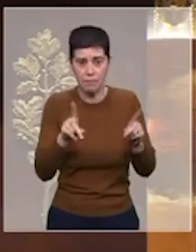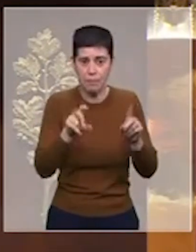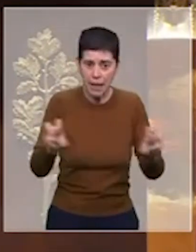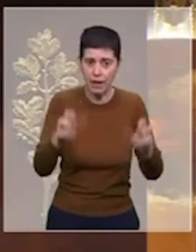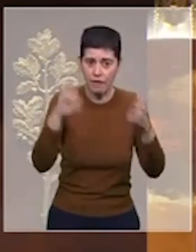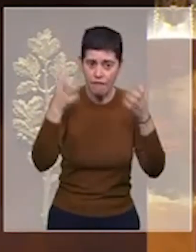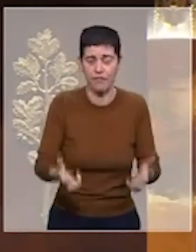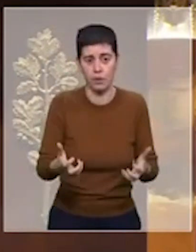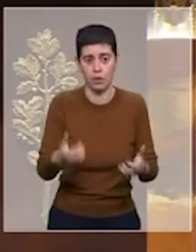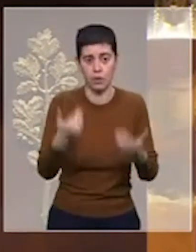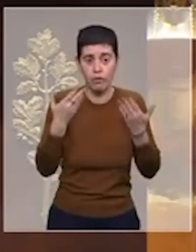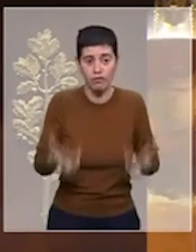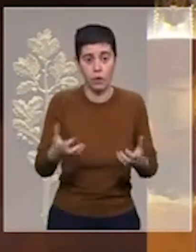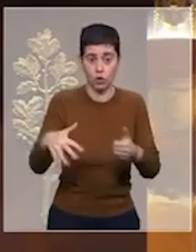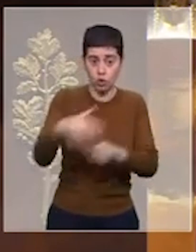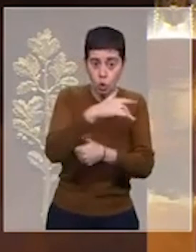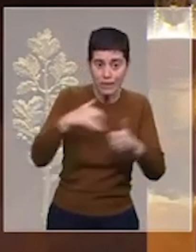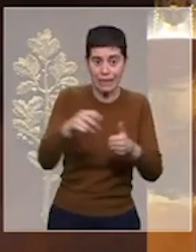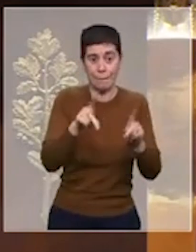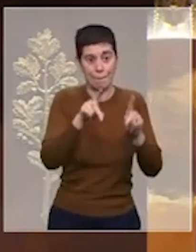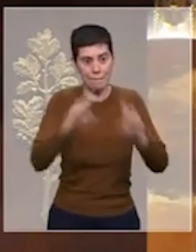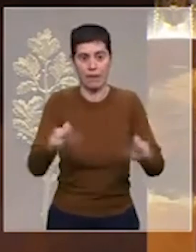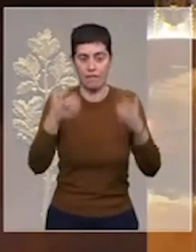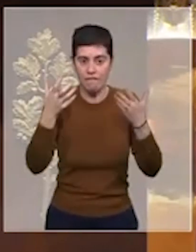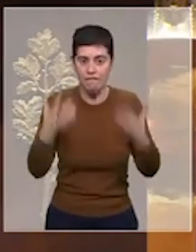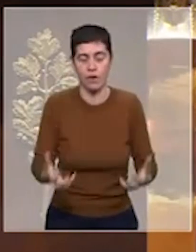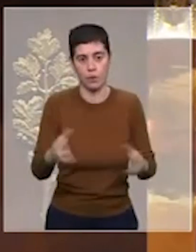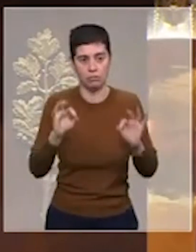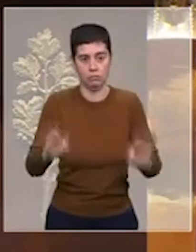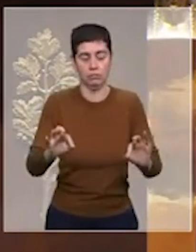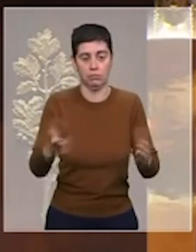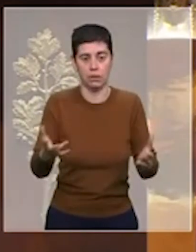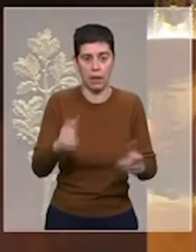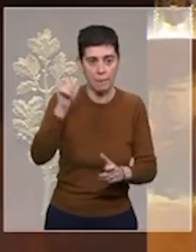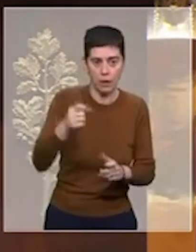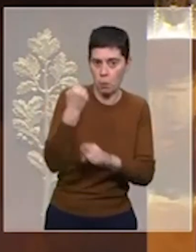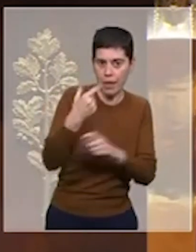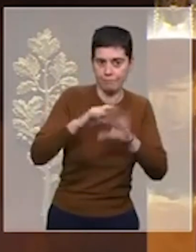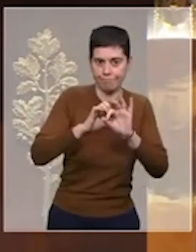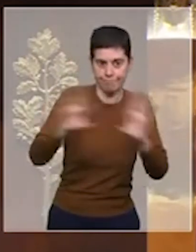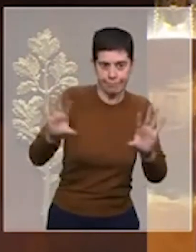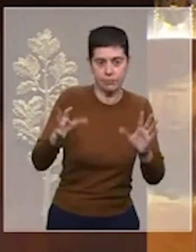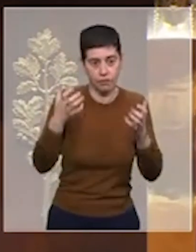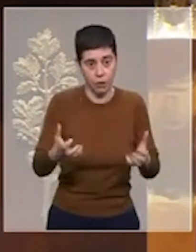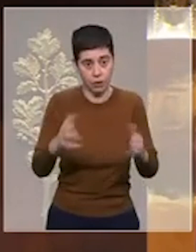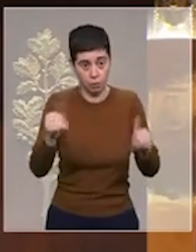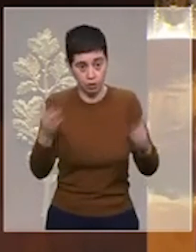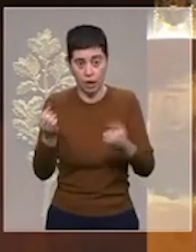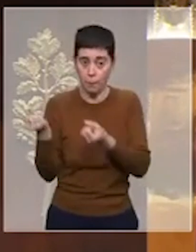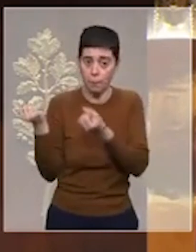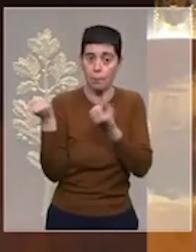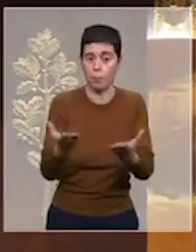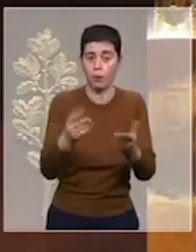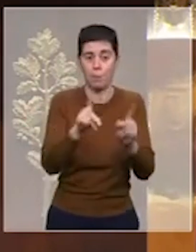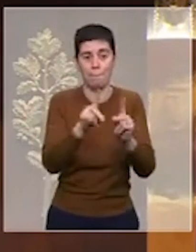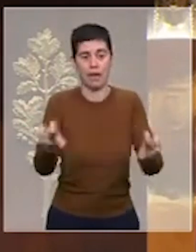voulons vivre dans une société pacifique et civilisée que personne ne menace. Et c'est pour cela que nous proposons les formules de